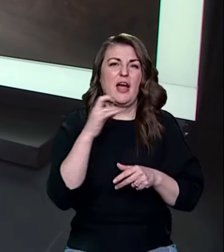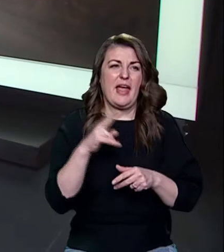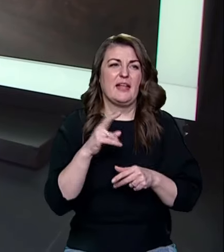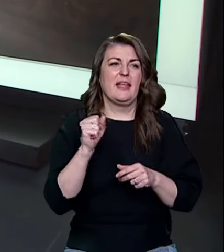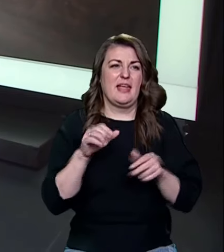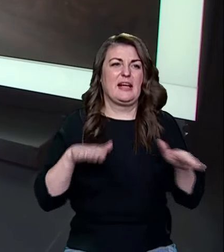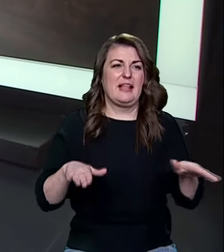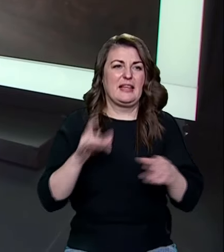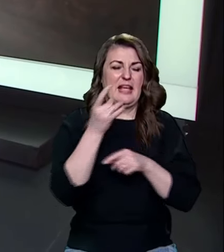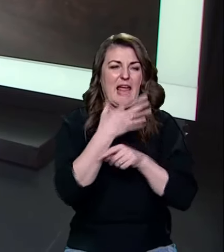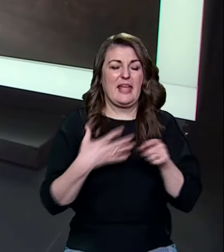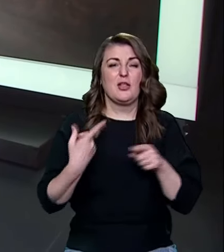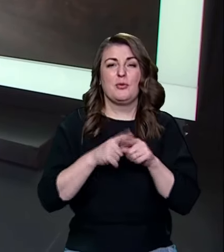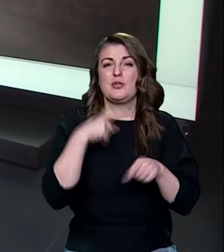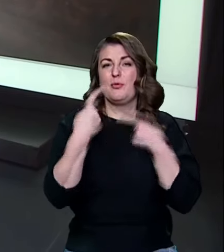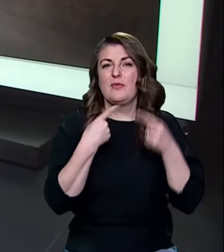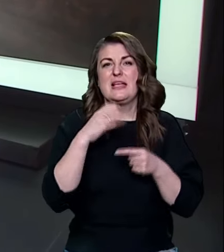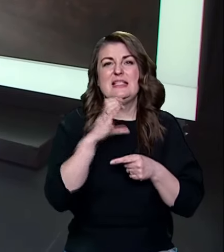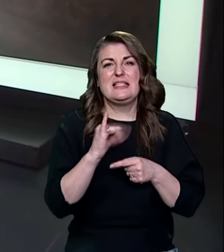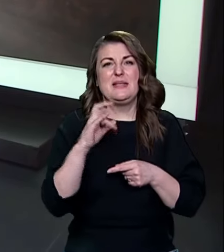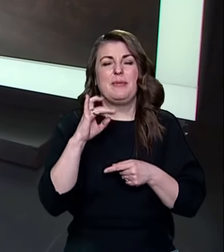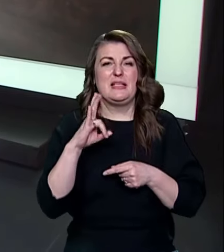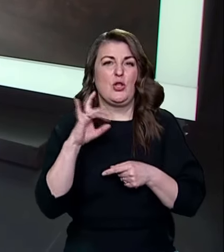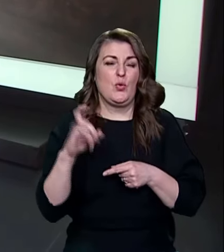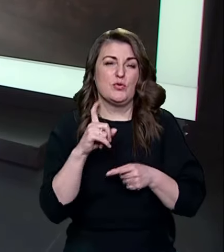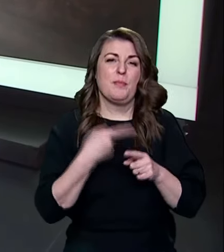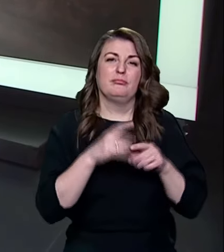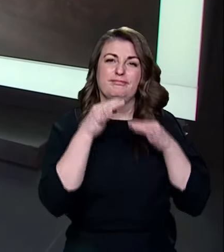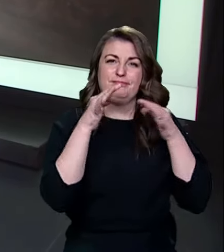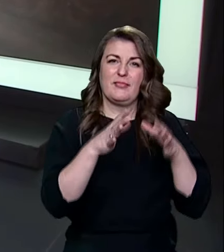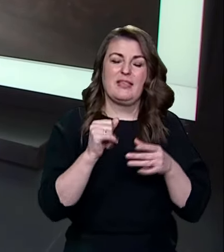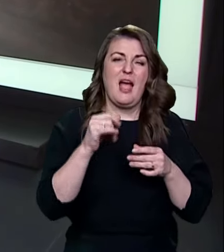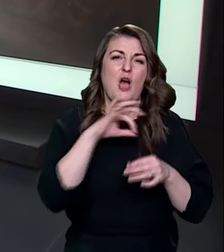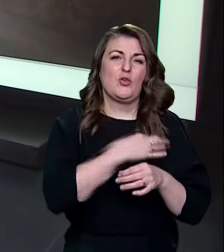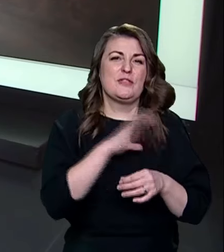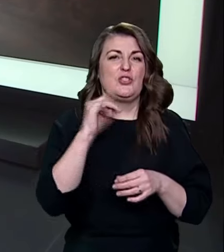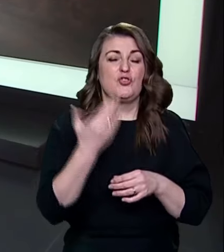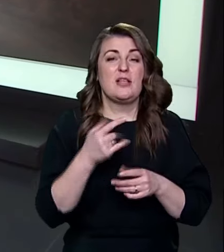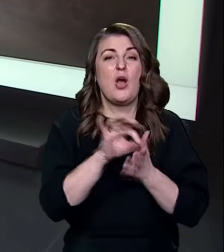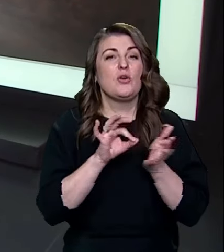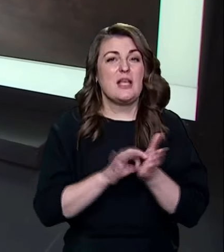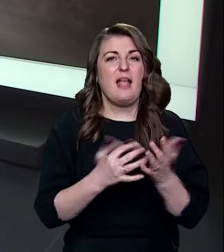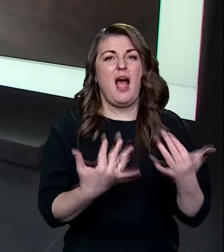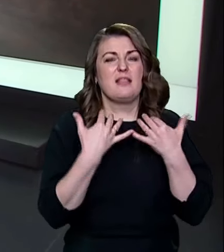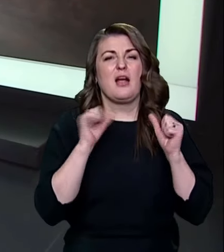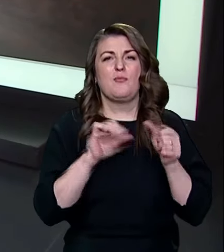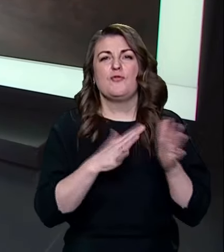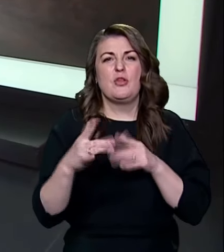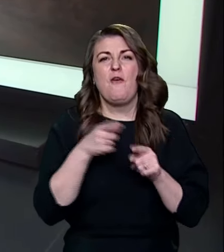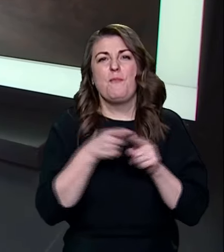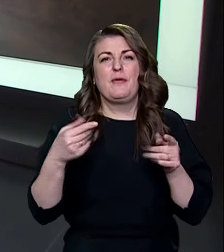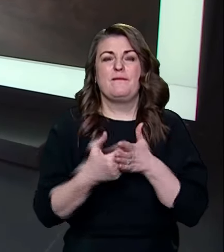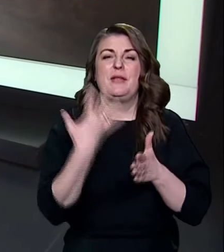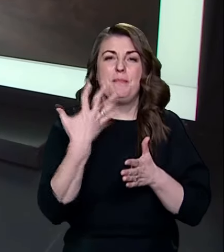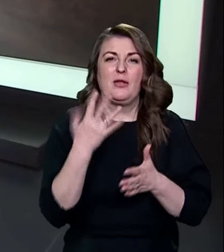та крилаті ракети. Про це повідомляє CBS News, посилаючись на розвідку США. За оцінками, атака може відбутися в період